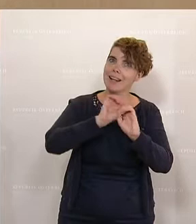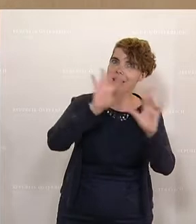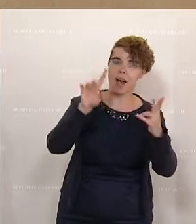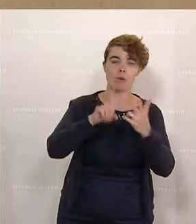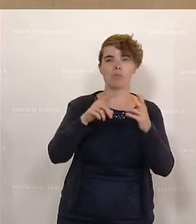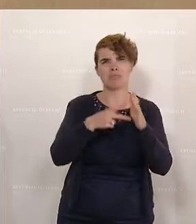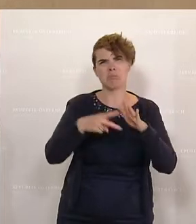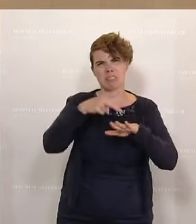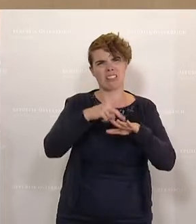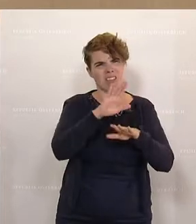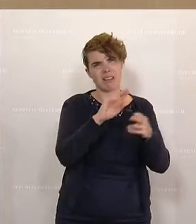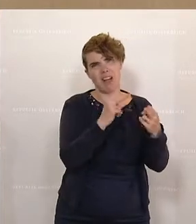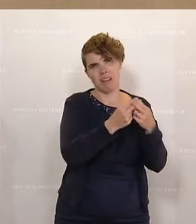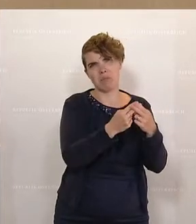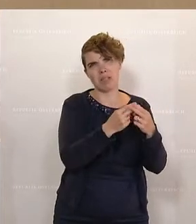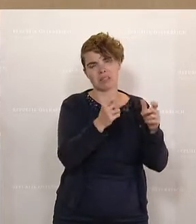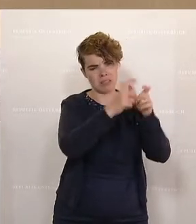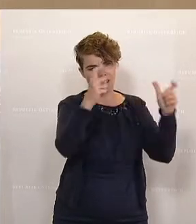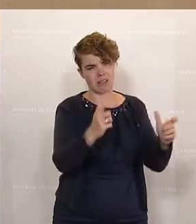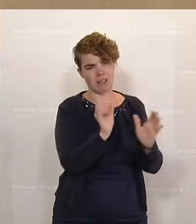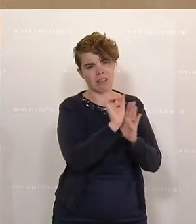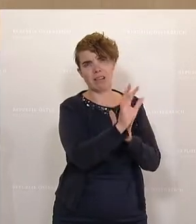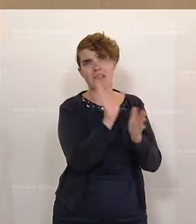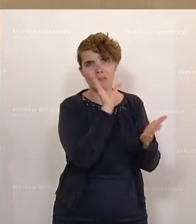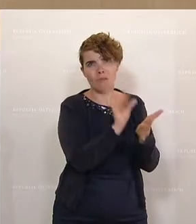Unterbringung, vor allem auch für Kinder und Jugendliche.